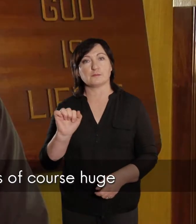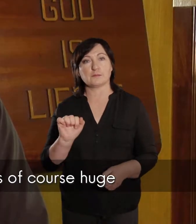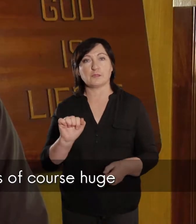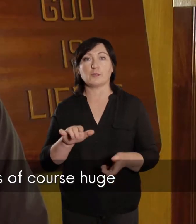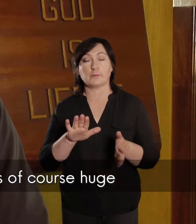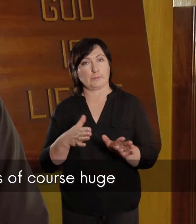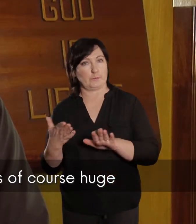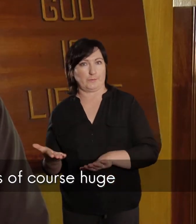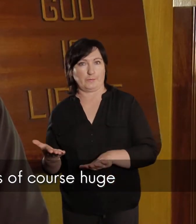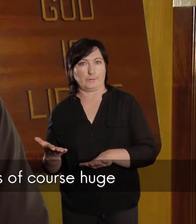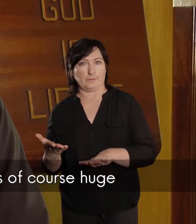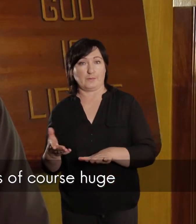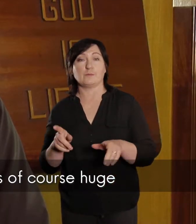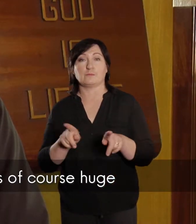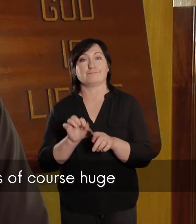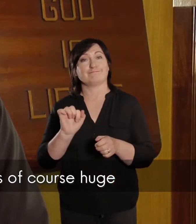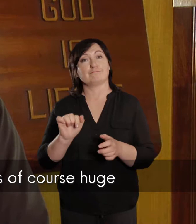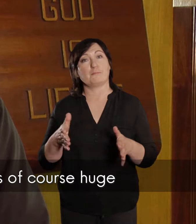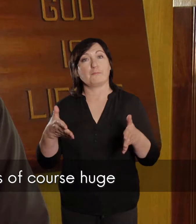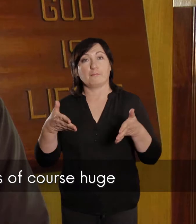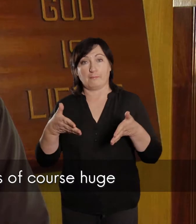Zij zij ingang